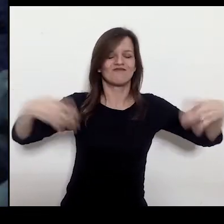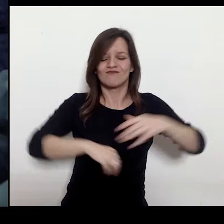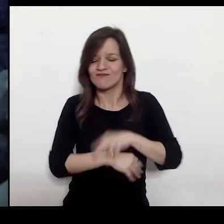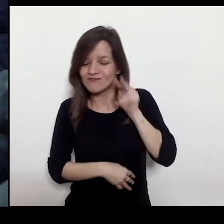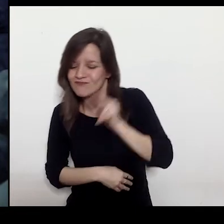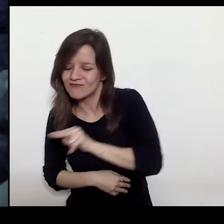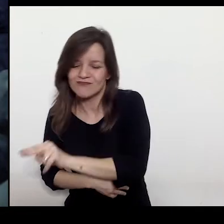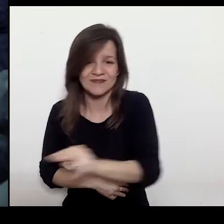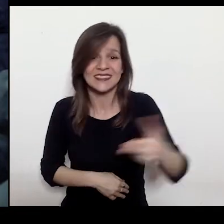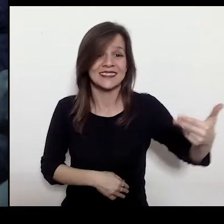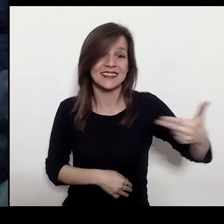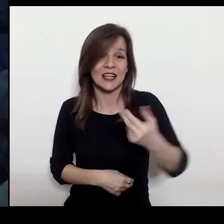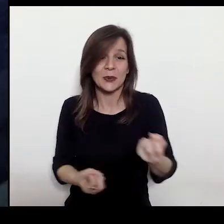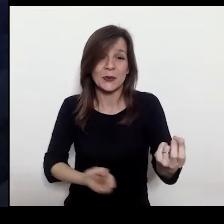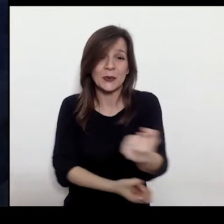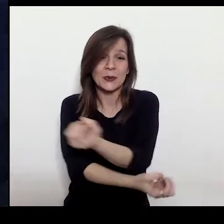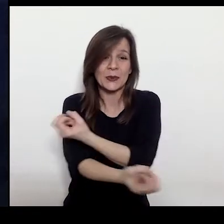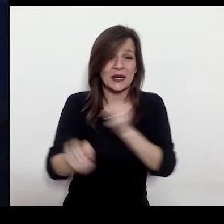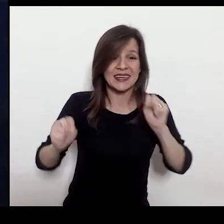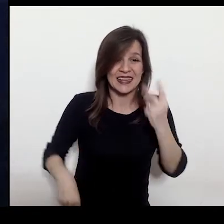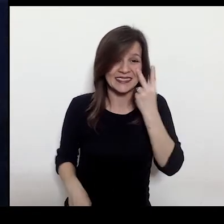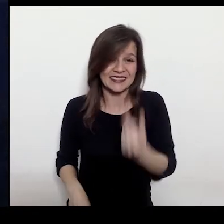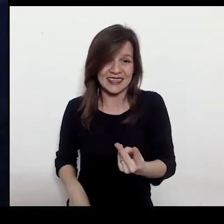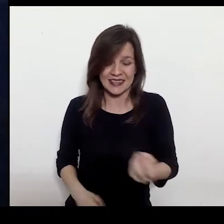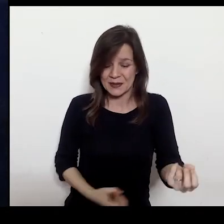luccichio e le sentivi e le vidivi saltare.